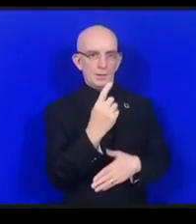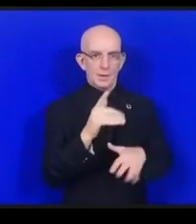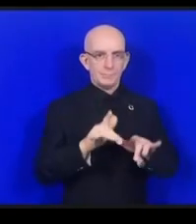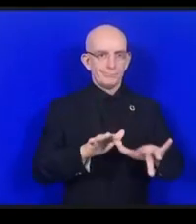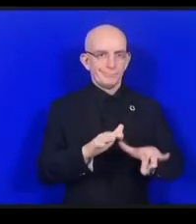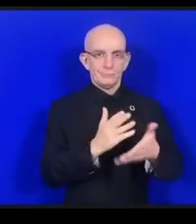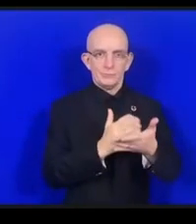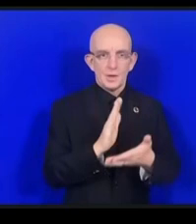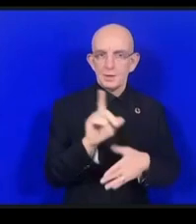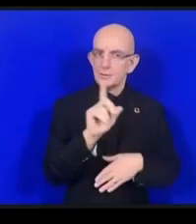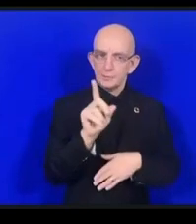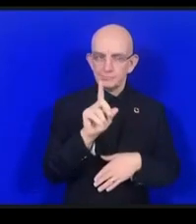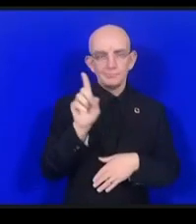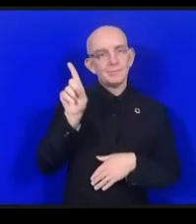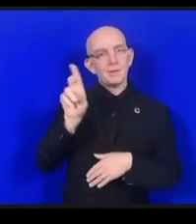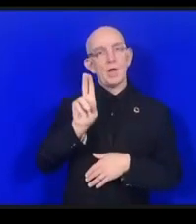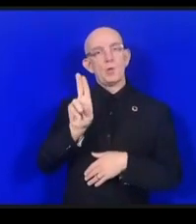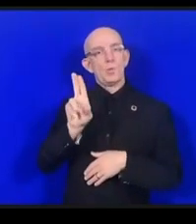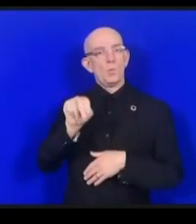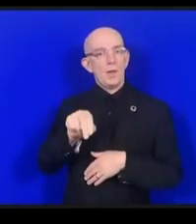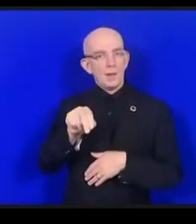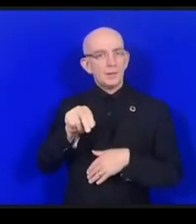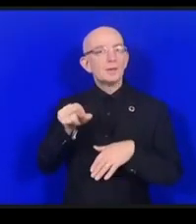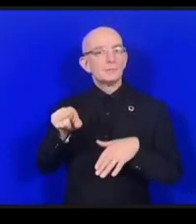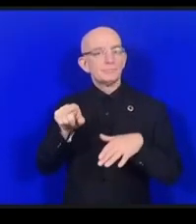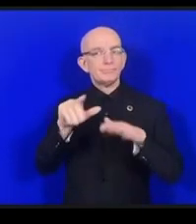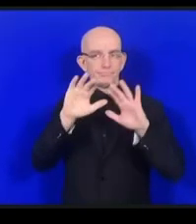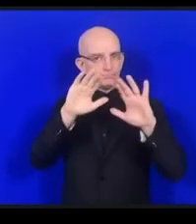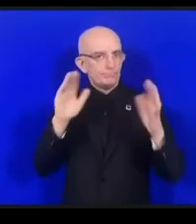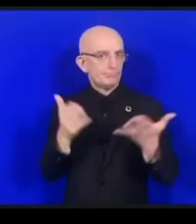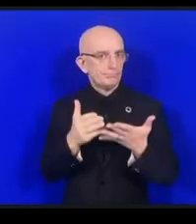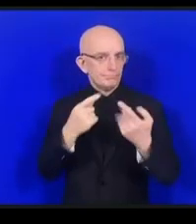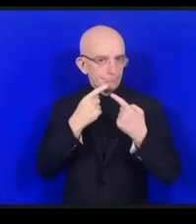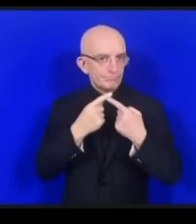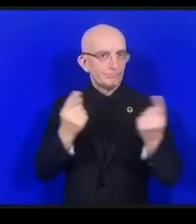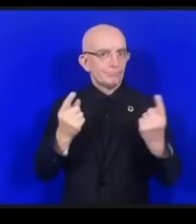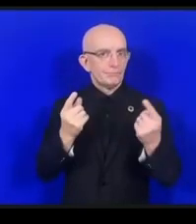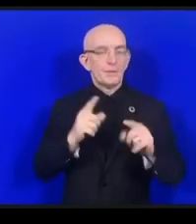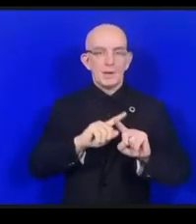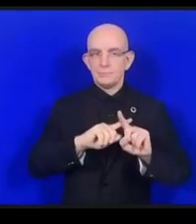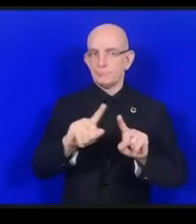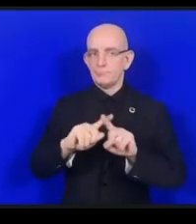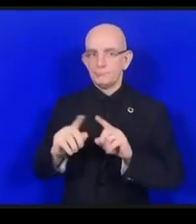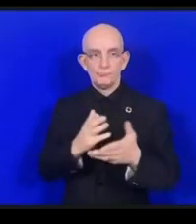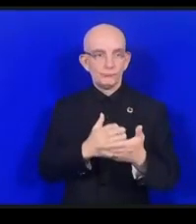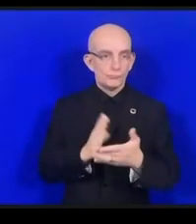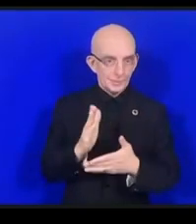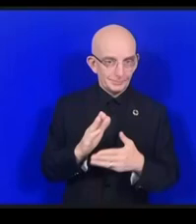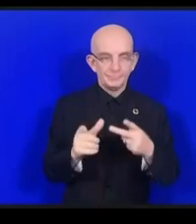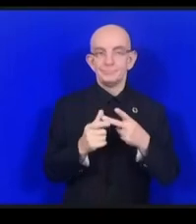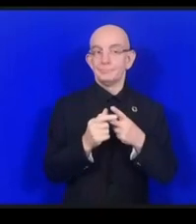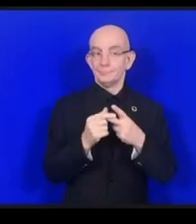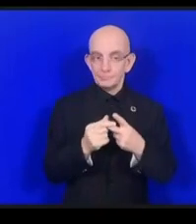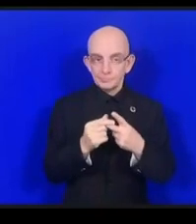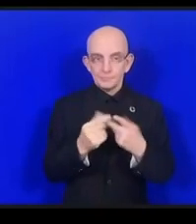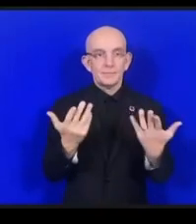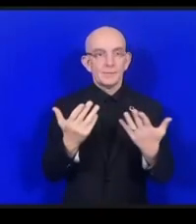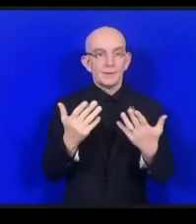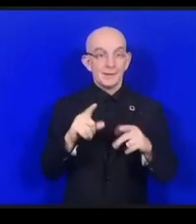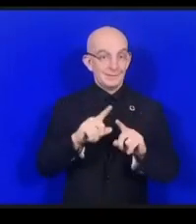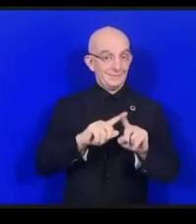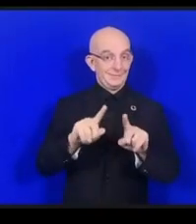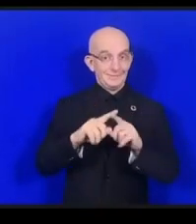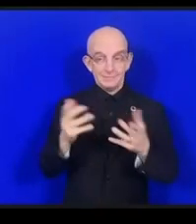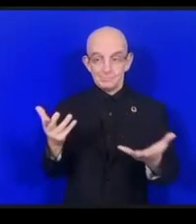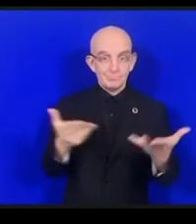また2つ目がSDGの達成とそしてそのSDGのプセスの加速これを目指しています